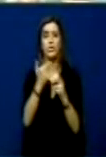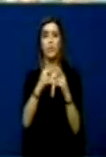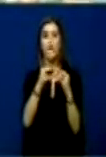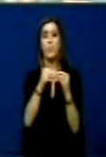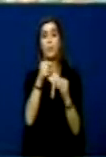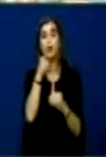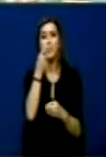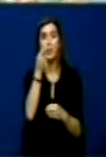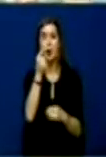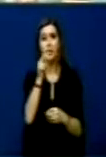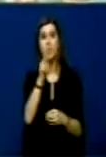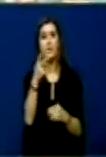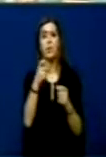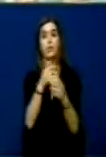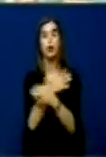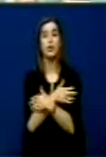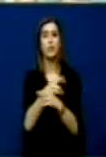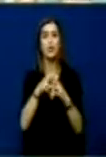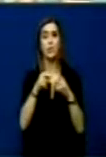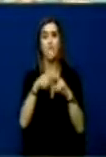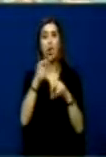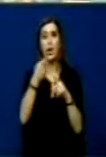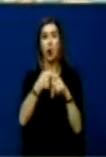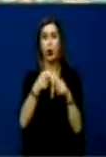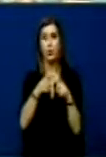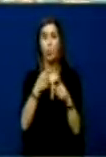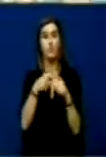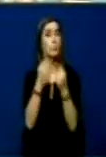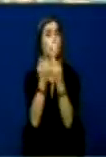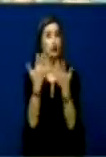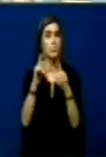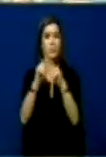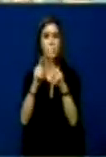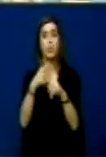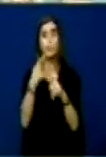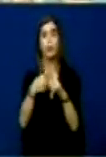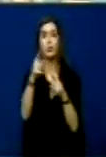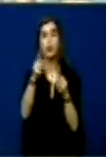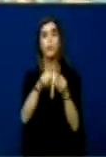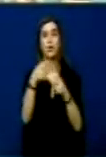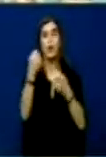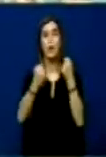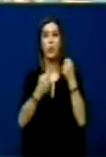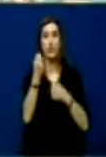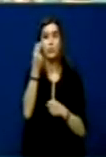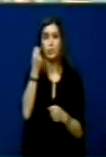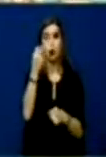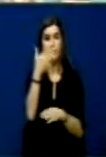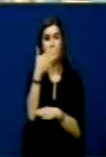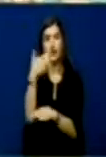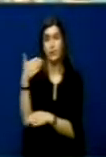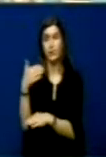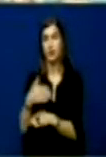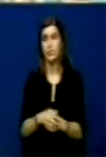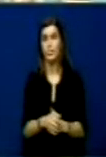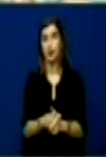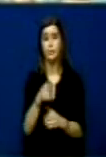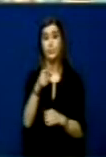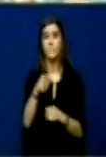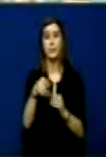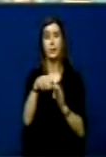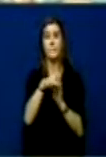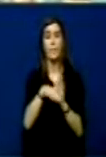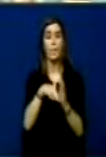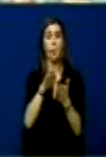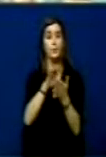gjabirëve të tjera, ndërto edhe ato të autoprishtinës. Këpër e kliqë amnistojnë